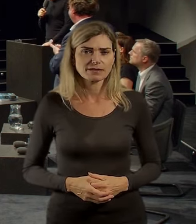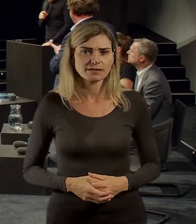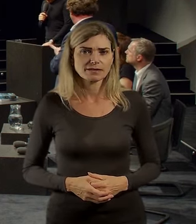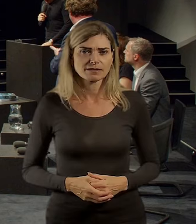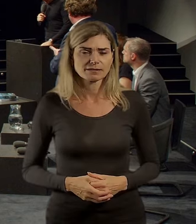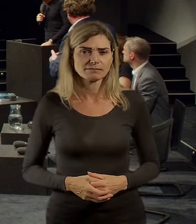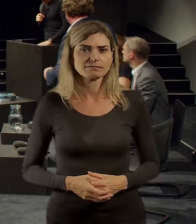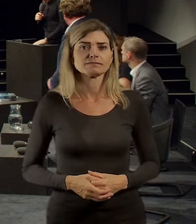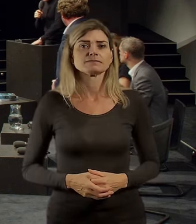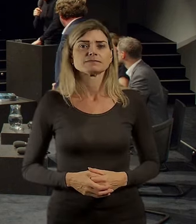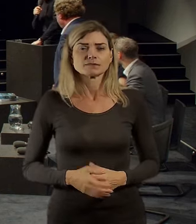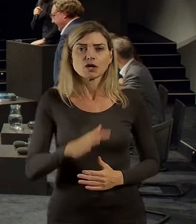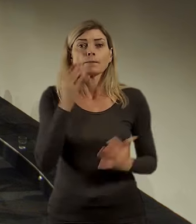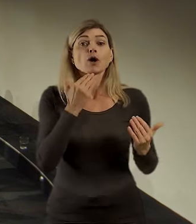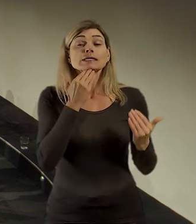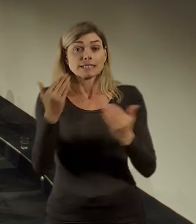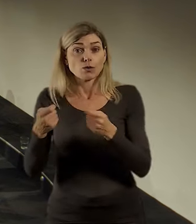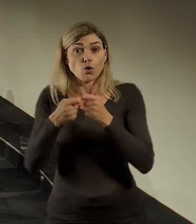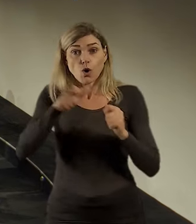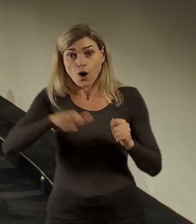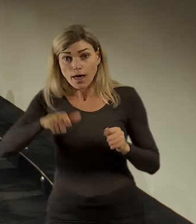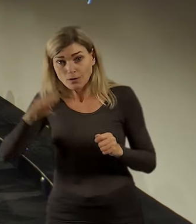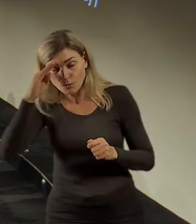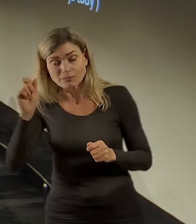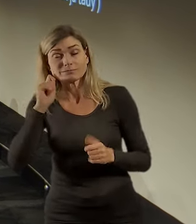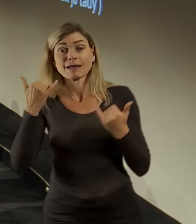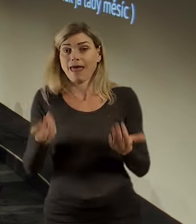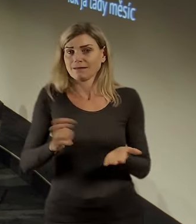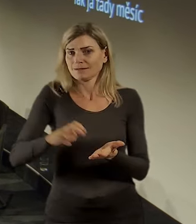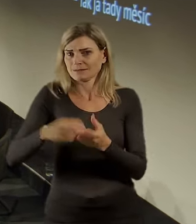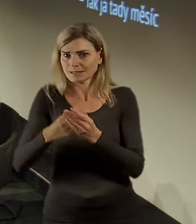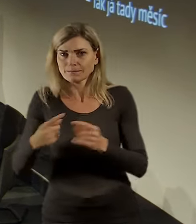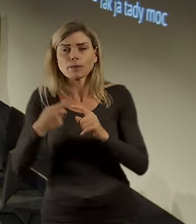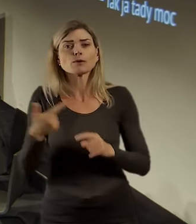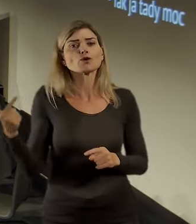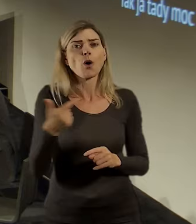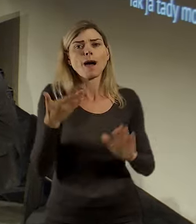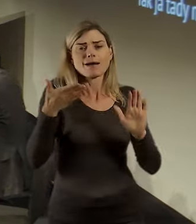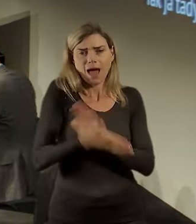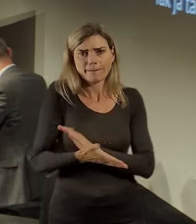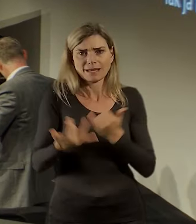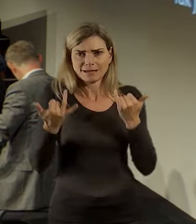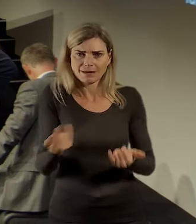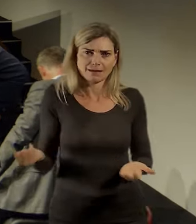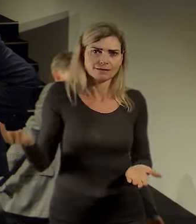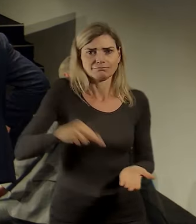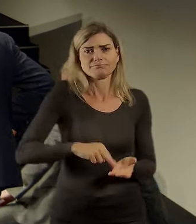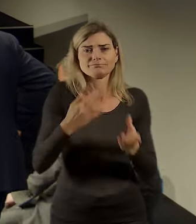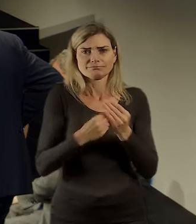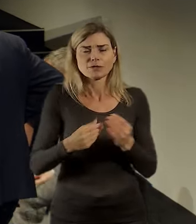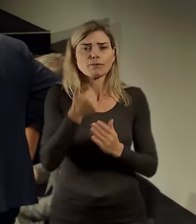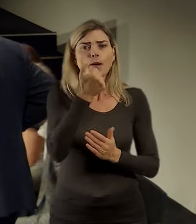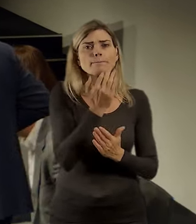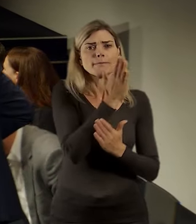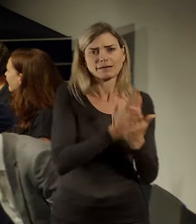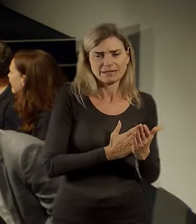Já tedy moc děkuji svým kolegům a kolegyním za dnešní prezentaci a děkuji oběm pánům náměstkům za to, že nás tady provedli tím prvním dílem